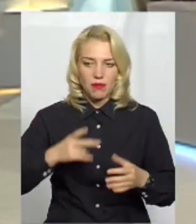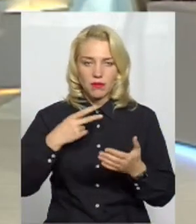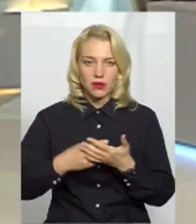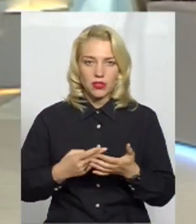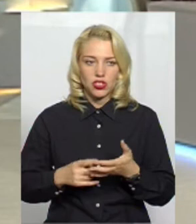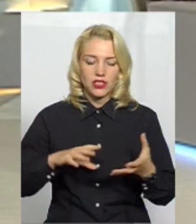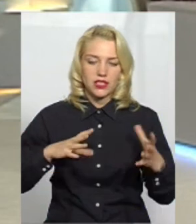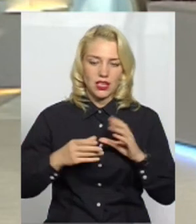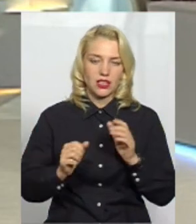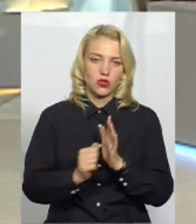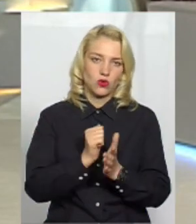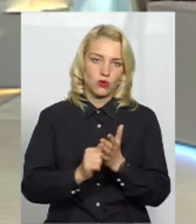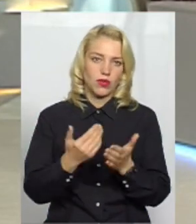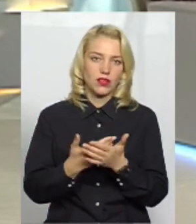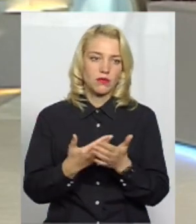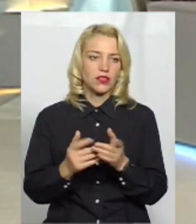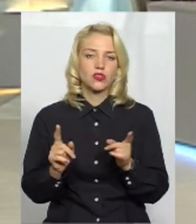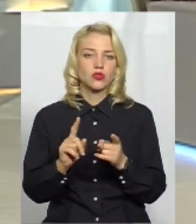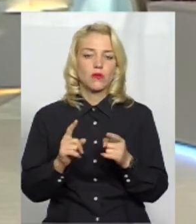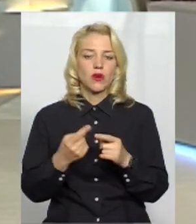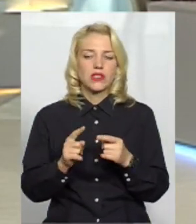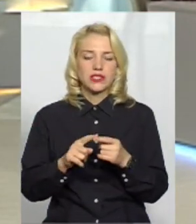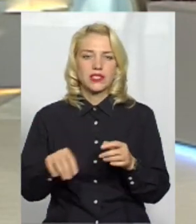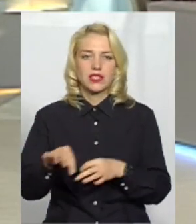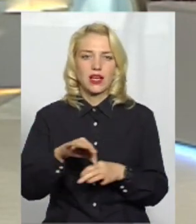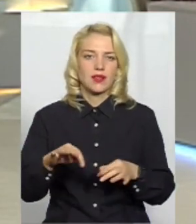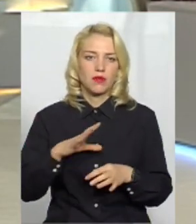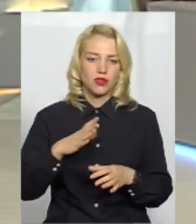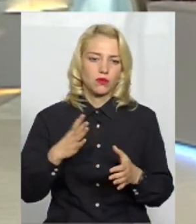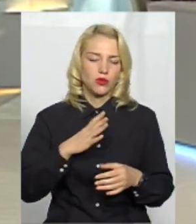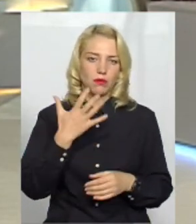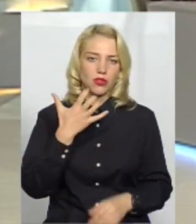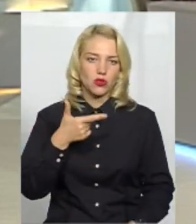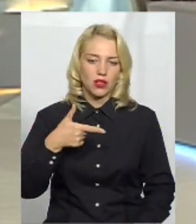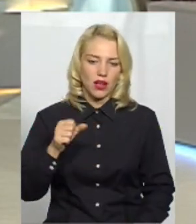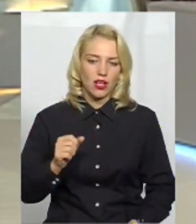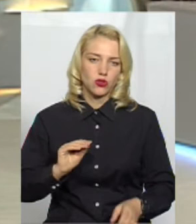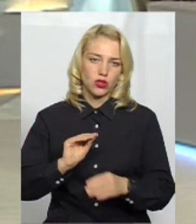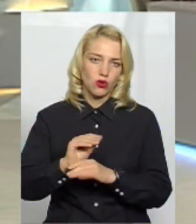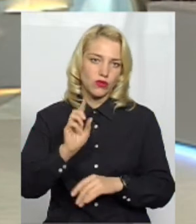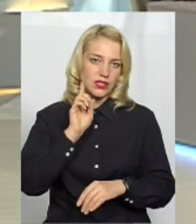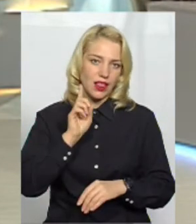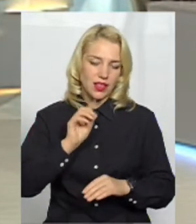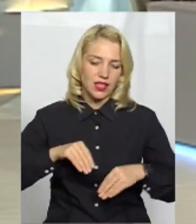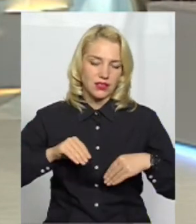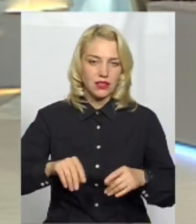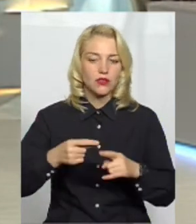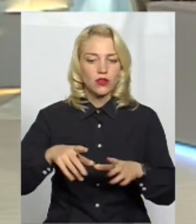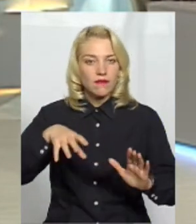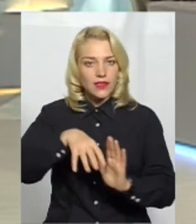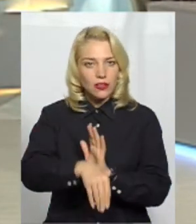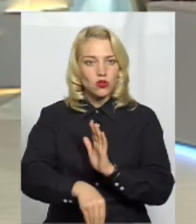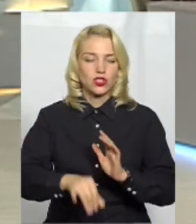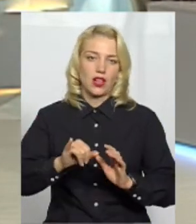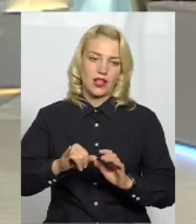документ, наприклад, що мало по цій схемі мало бути 500 гектарів додатково зелених насаджень. Туди включалися